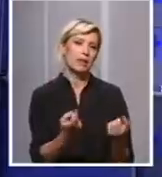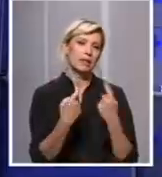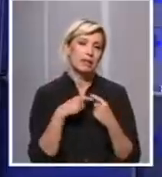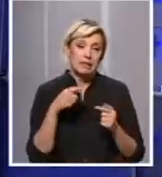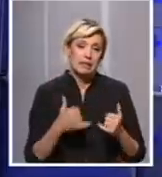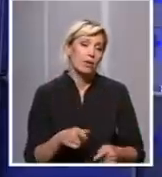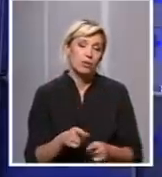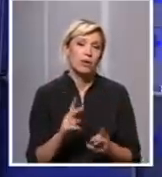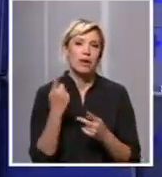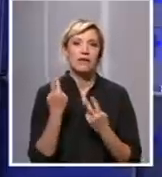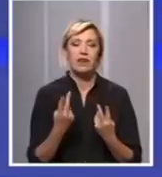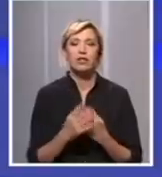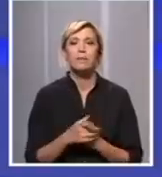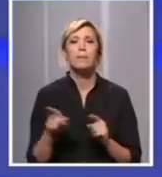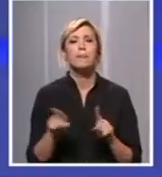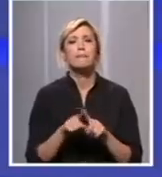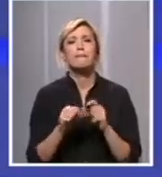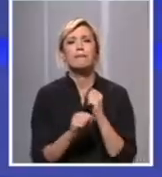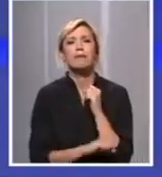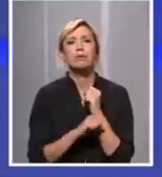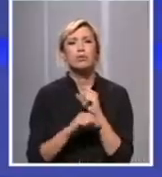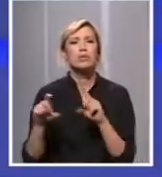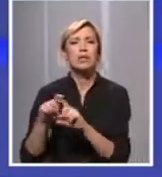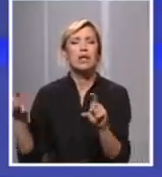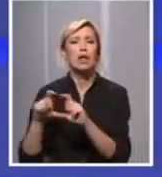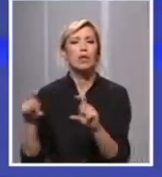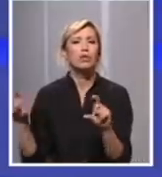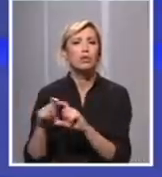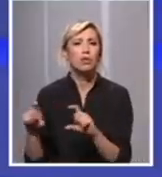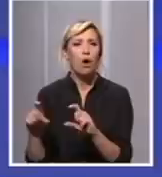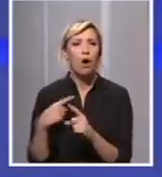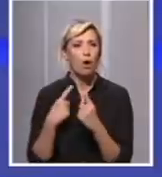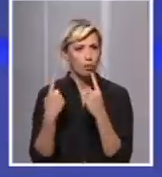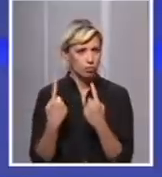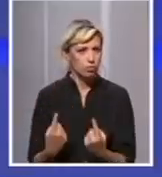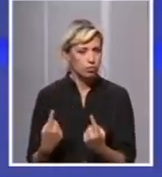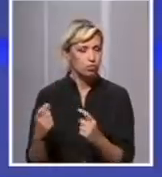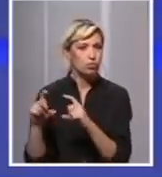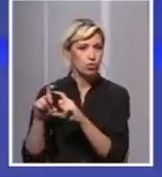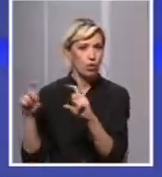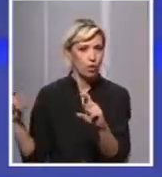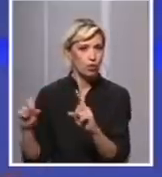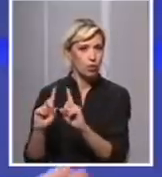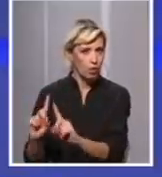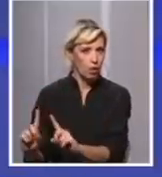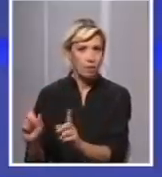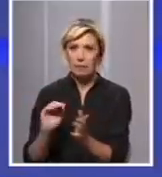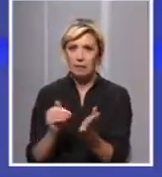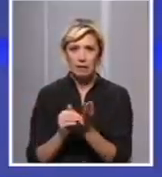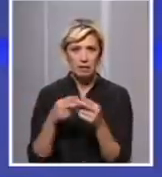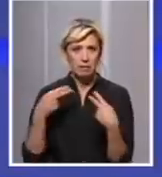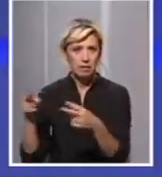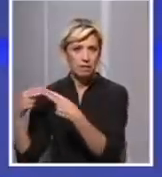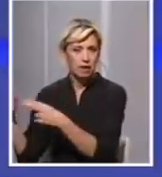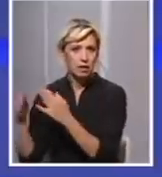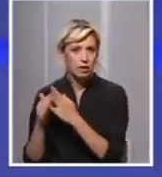najvažno. I studenski domovi, također jedno važno u pitanju vezi sa studentima. Shvatili smo, ostaće oni u studenskim domovima, neće biti tog